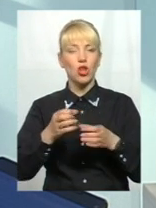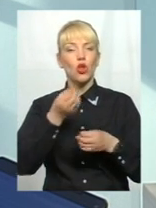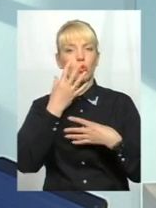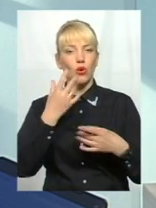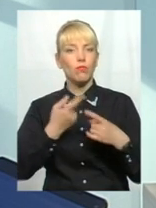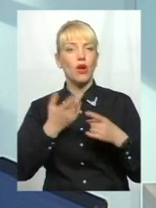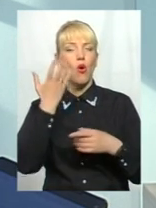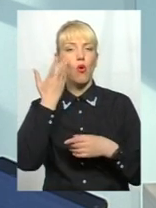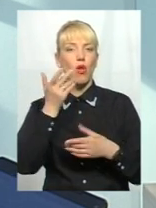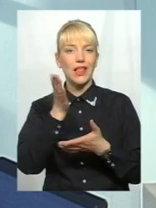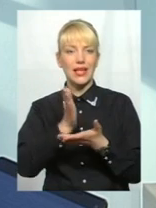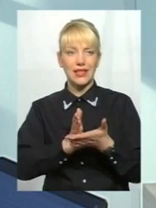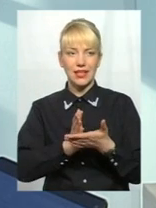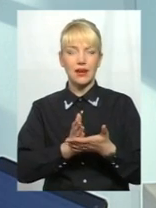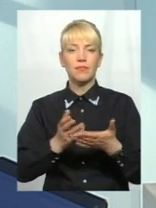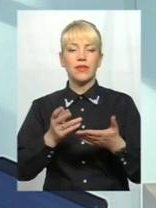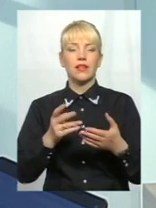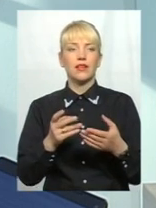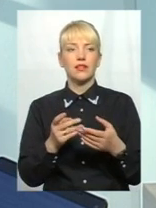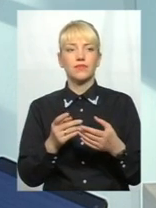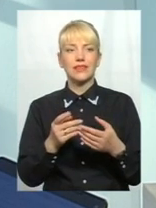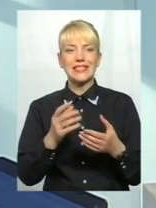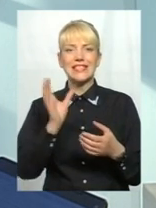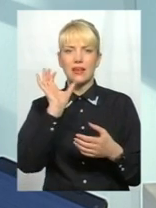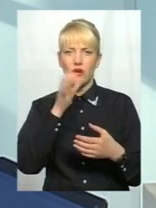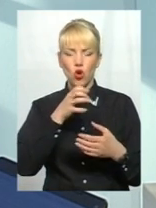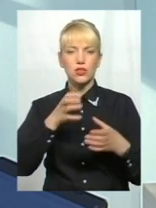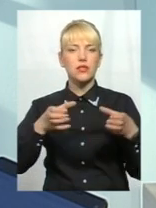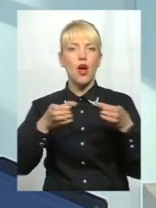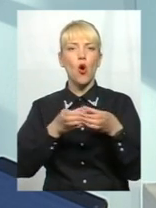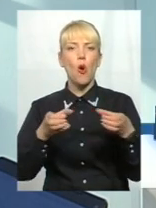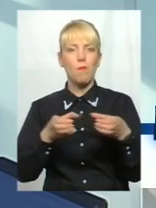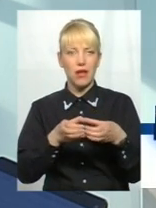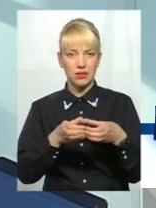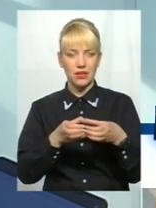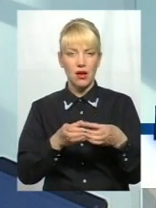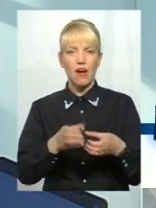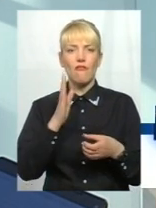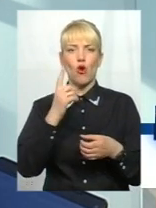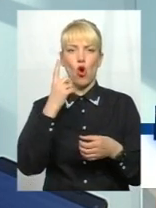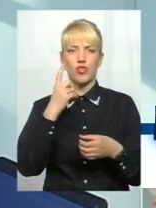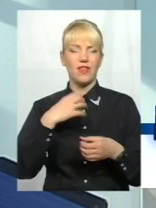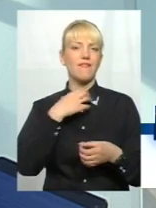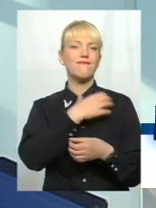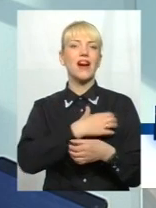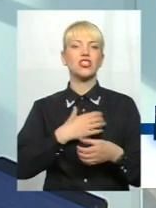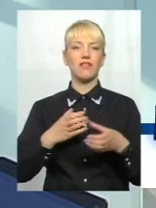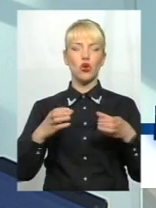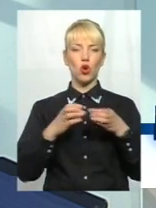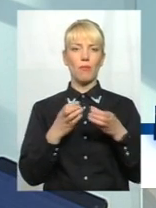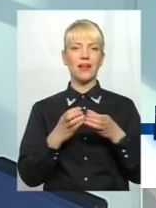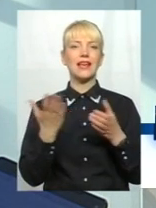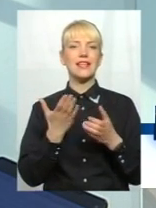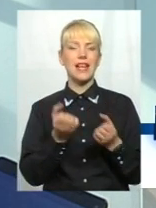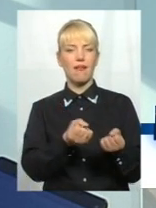так мовити, мотор, якась серйозна команда в одній такій важливій громаді, яка тягне з